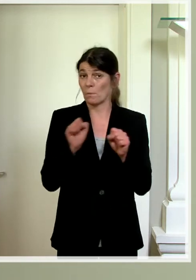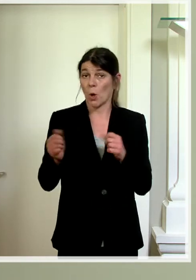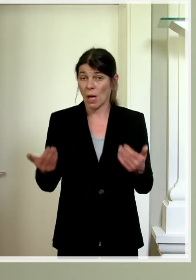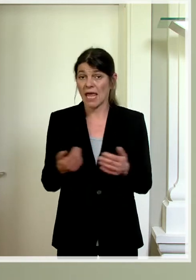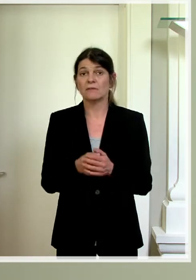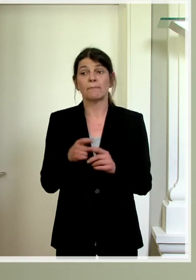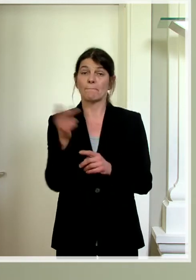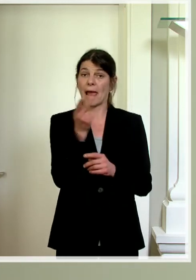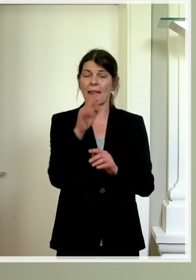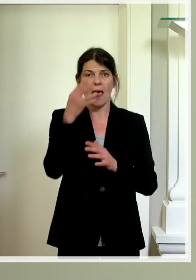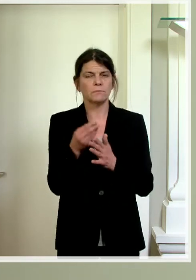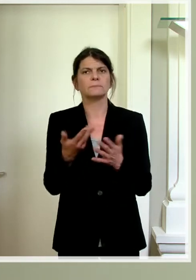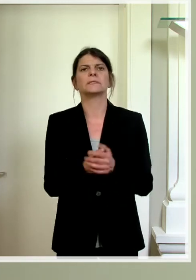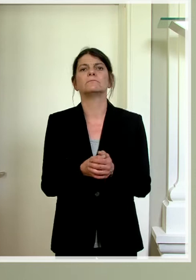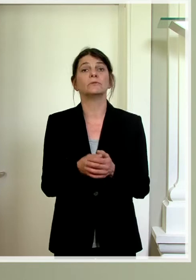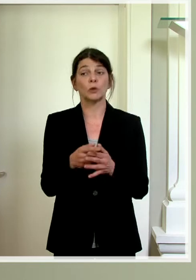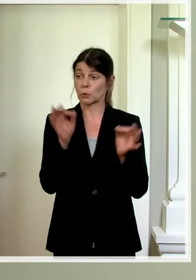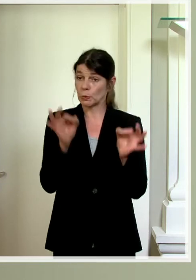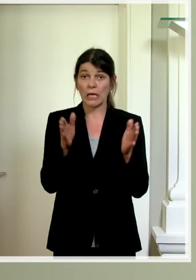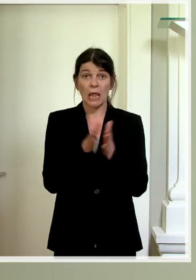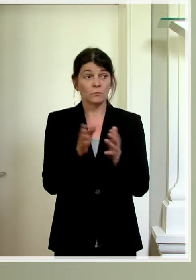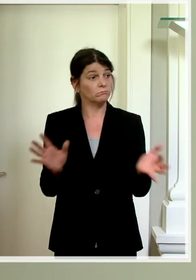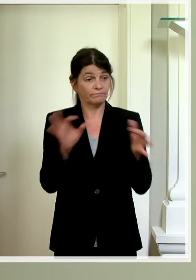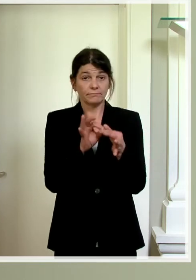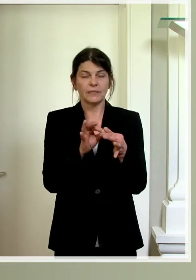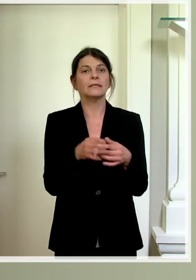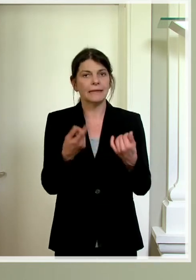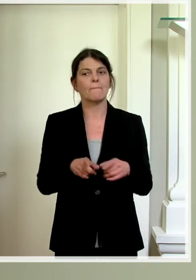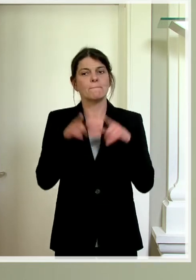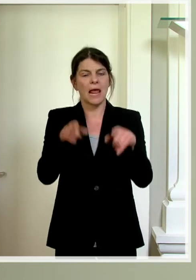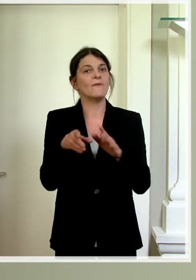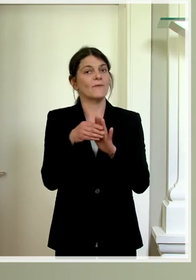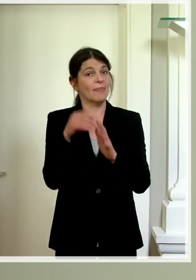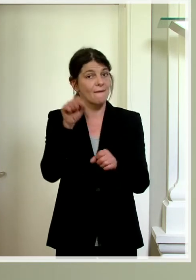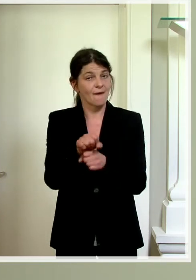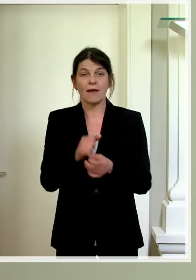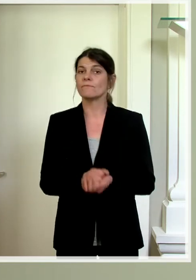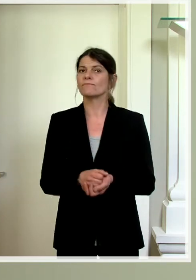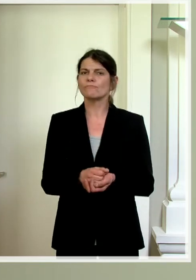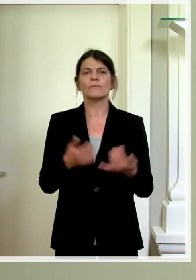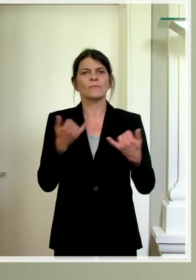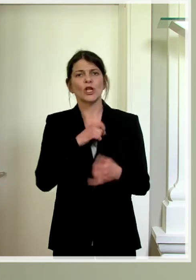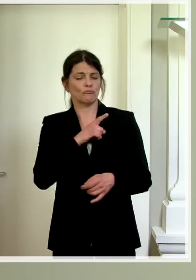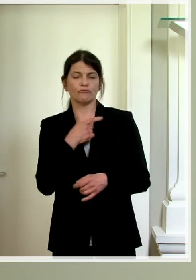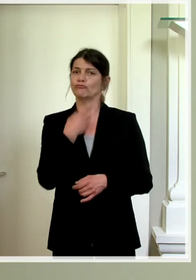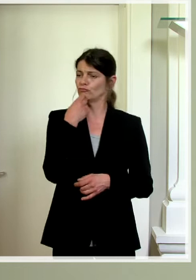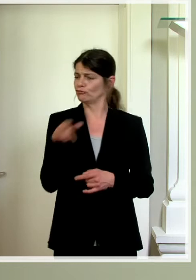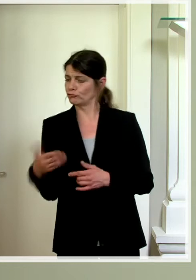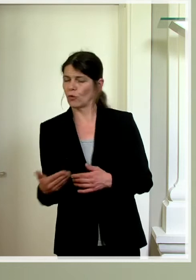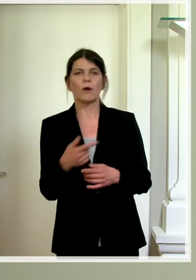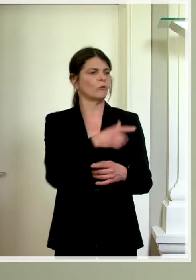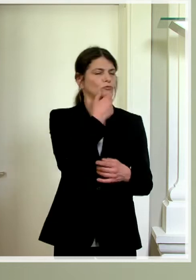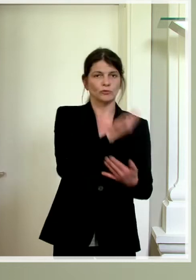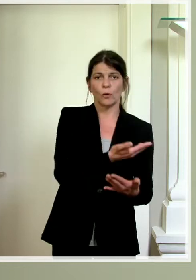wenn diese beiden Apps gut funktionieren, dass diese beide parallel verwendet werden können. Jeder nach seinem Gusto. Und